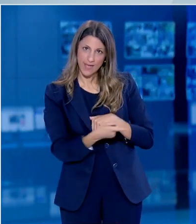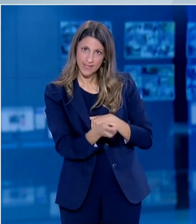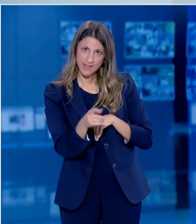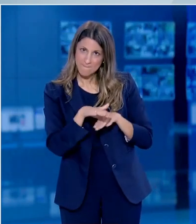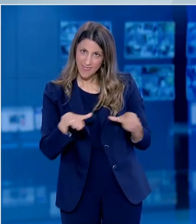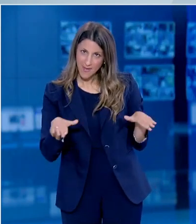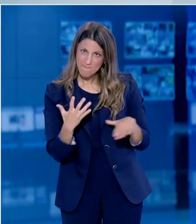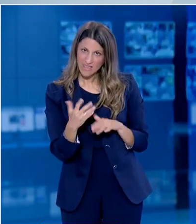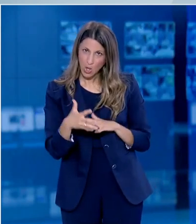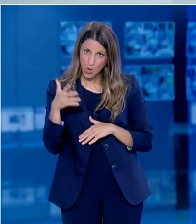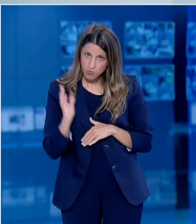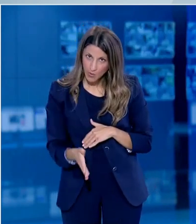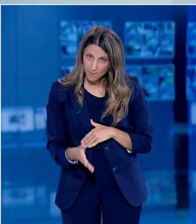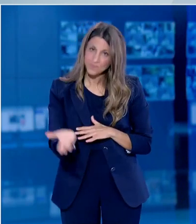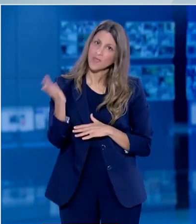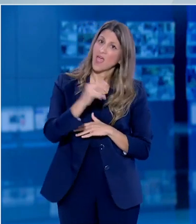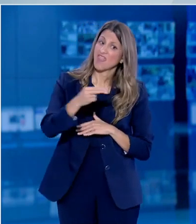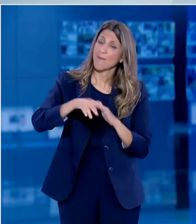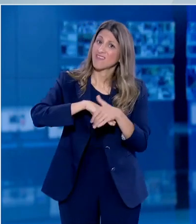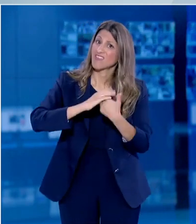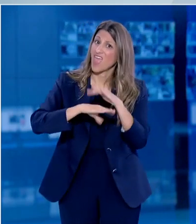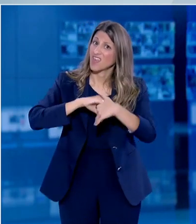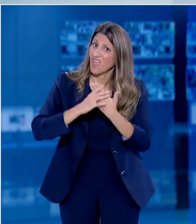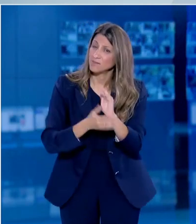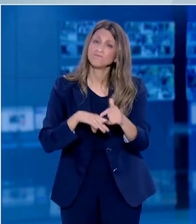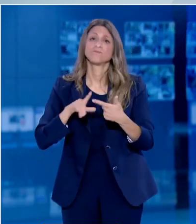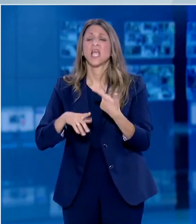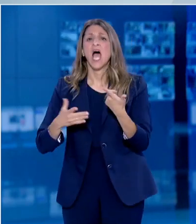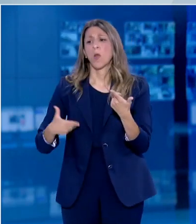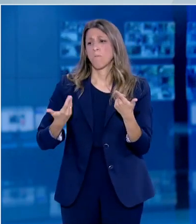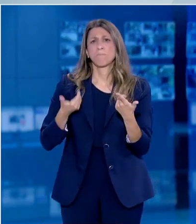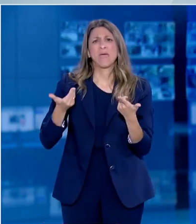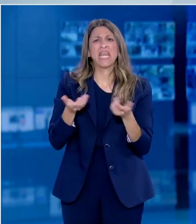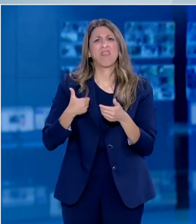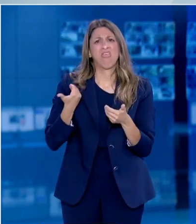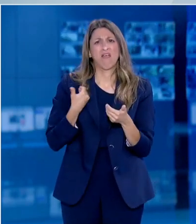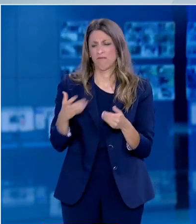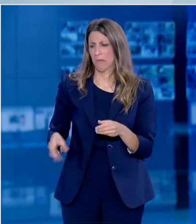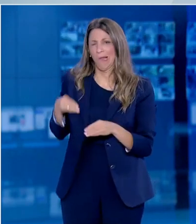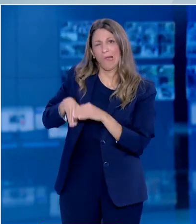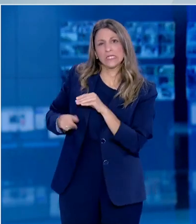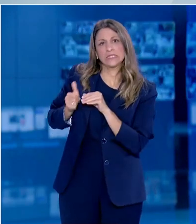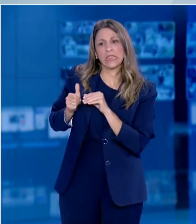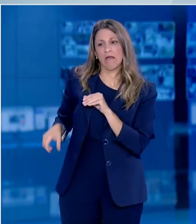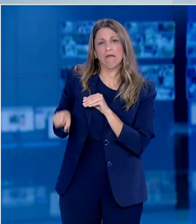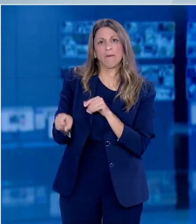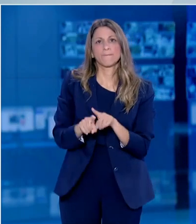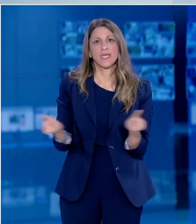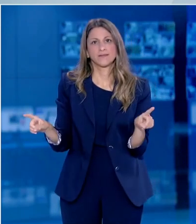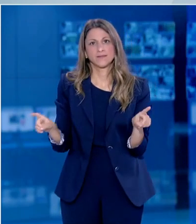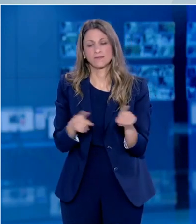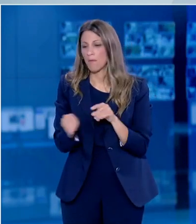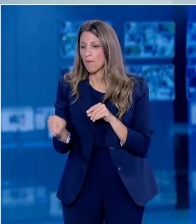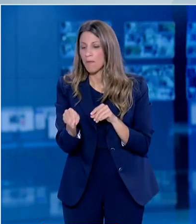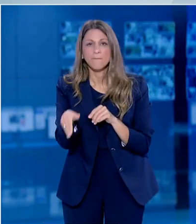υπάρχουν άλλοι κανόνες. Ή γίνη των χεριών, το να μην φέρουν τα παιδιά παιχνίδι από το σπίτι, το να γίνονται περισσότερες